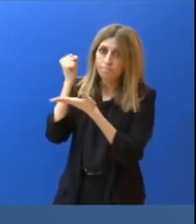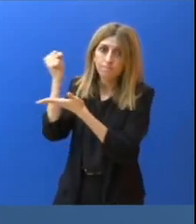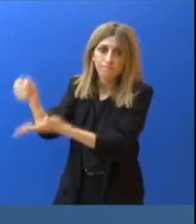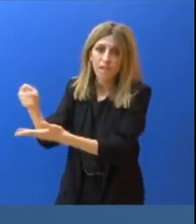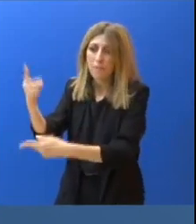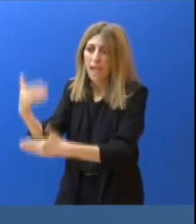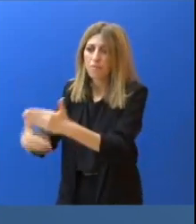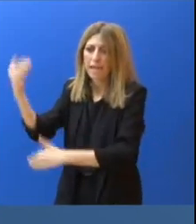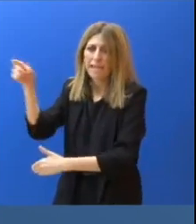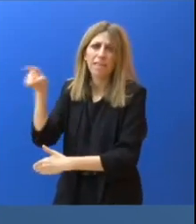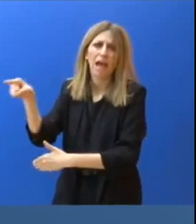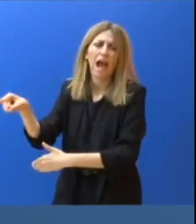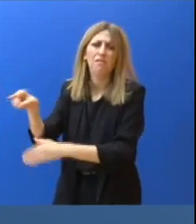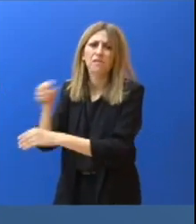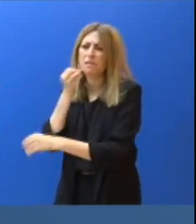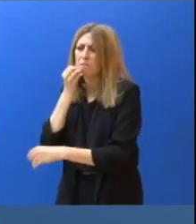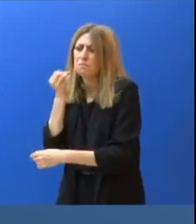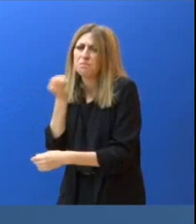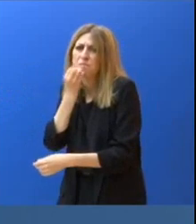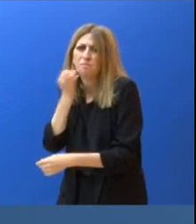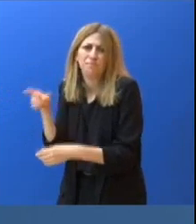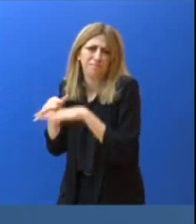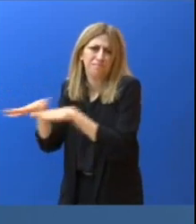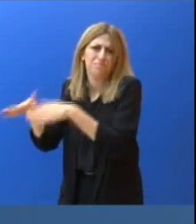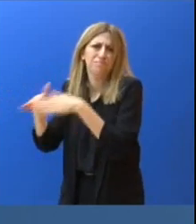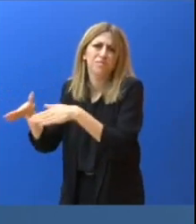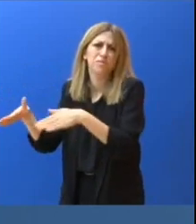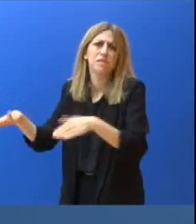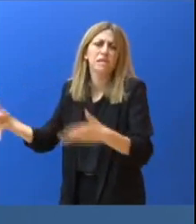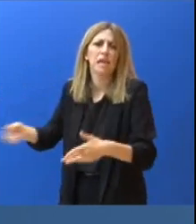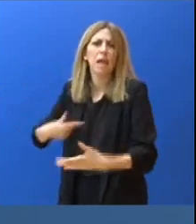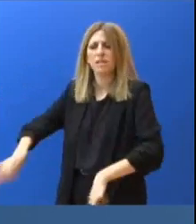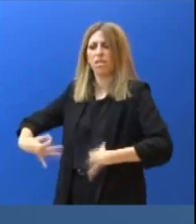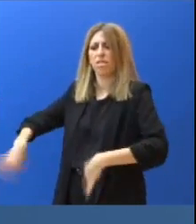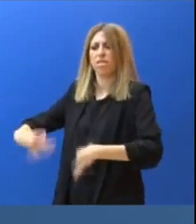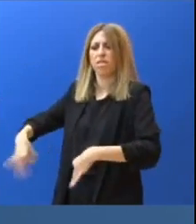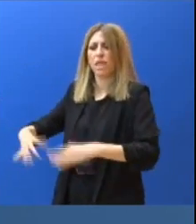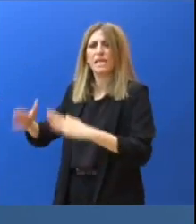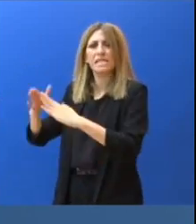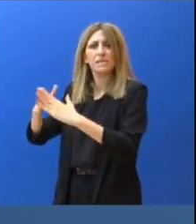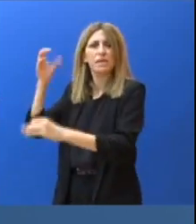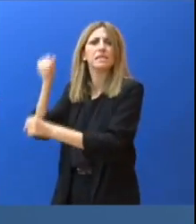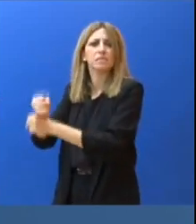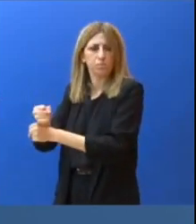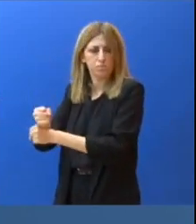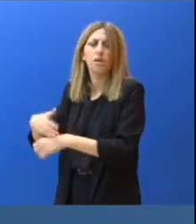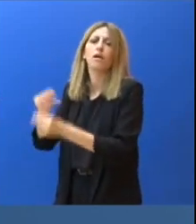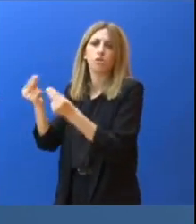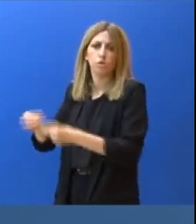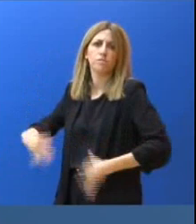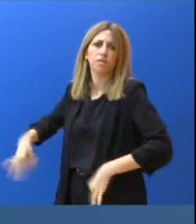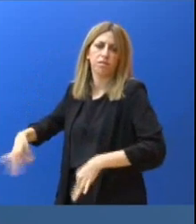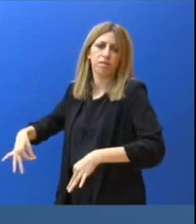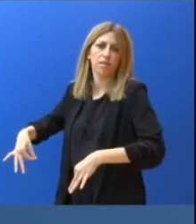Δεύτερον, μπορεί να συμμετέχει στην ίδια καμπάνια που προσπαθεί να βεστοποιήσει το κοινό για την απειλή που δέχεται από τον κορονοϊό